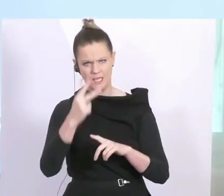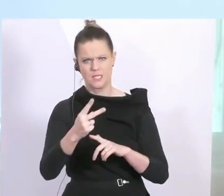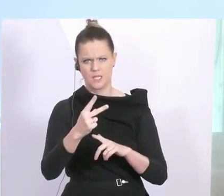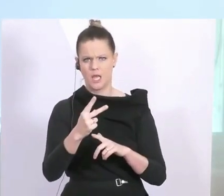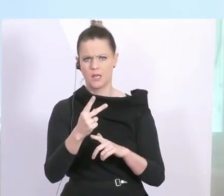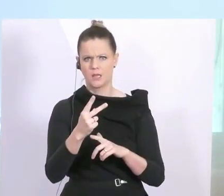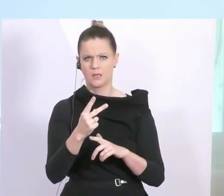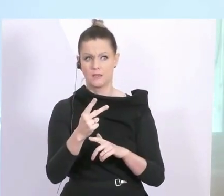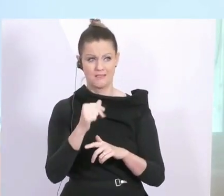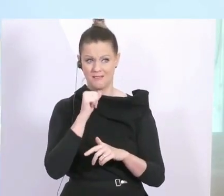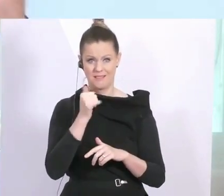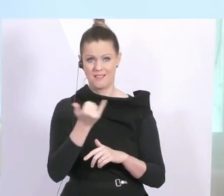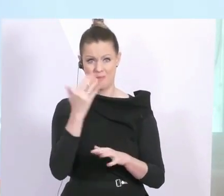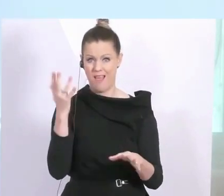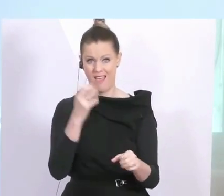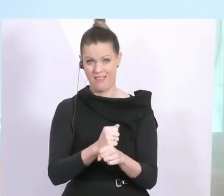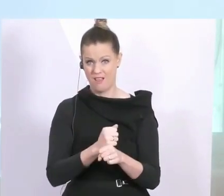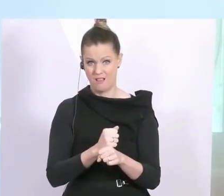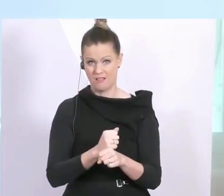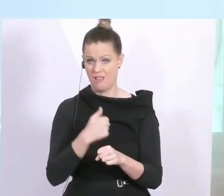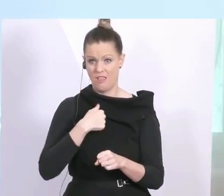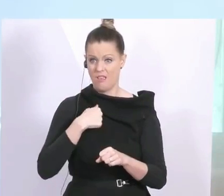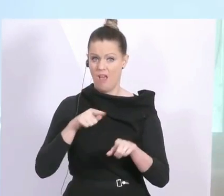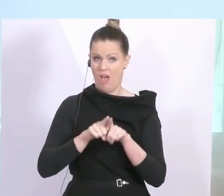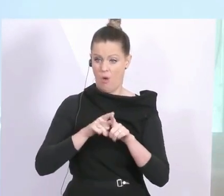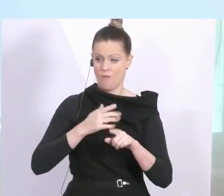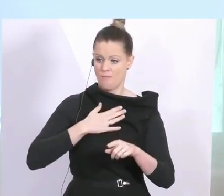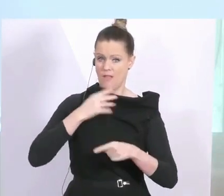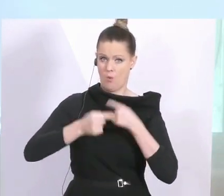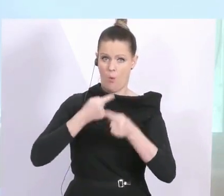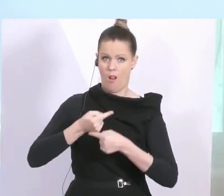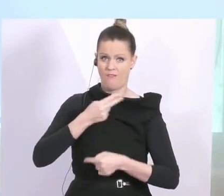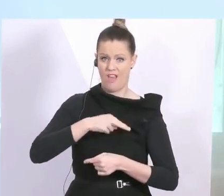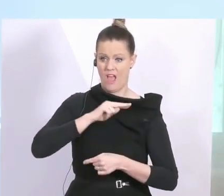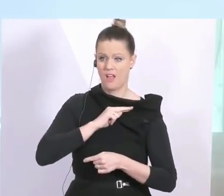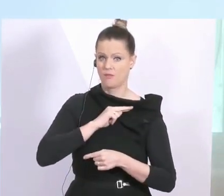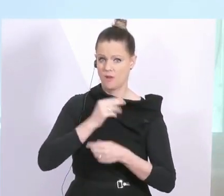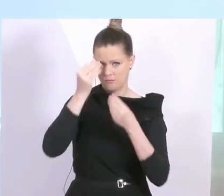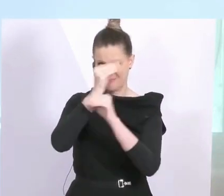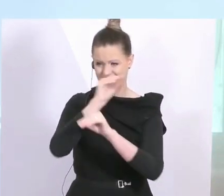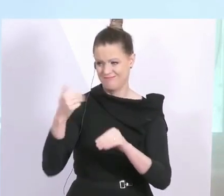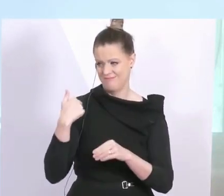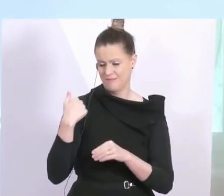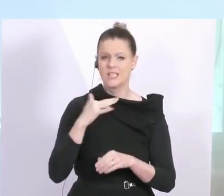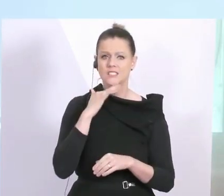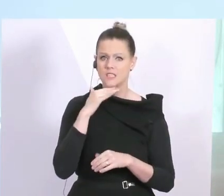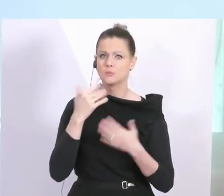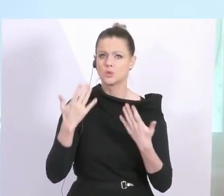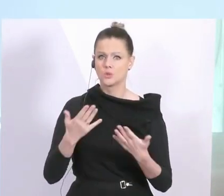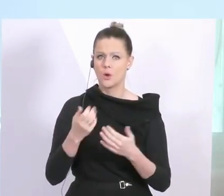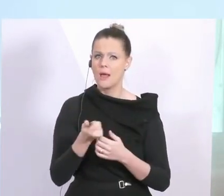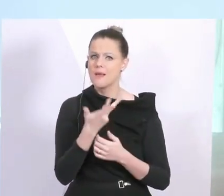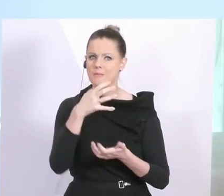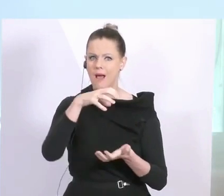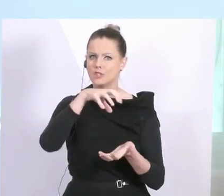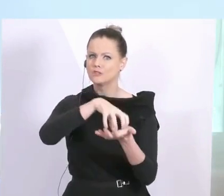nicht immer eingehalten wird. Das ist auch meine Rolle, manchmal darauf hinzuweisen. Es war halt am Samstag so, jedenfalls in manchen